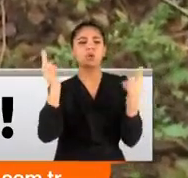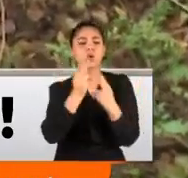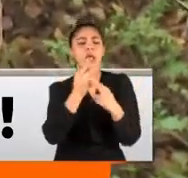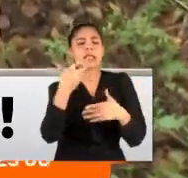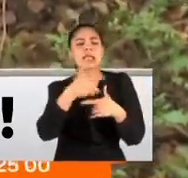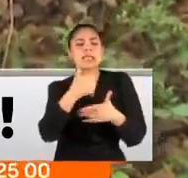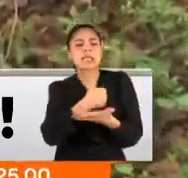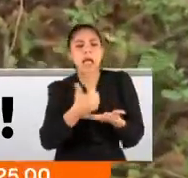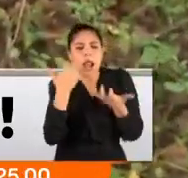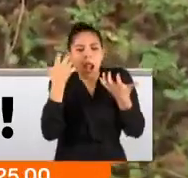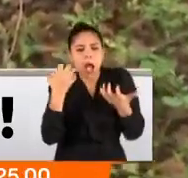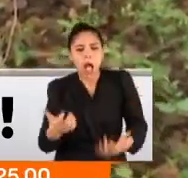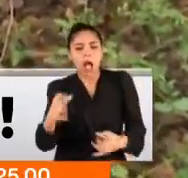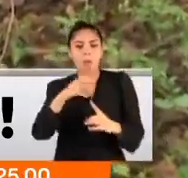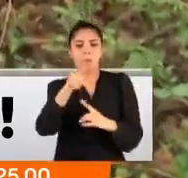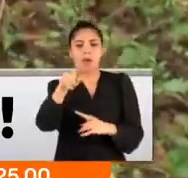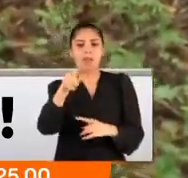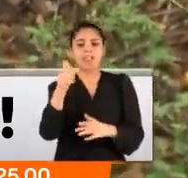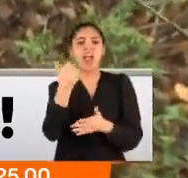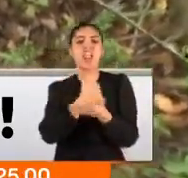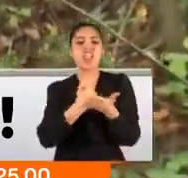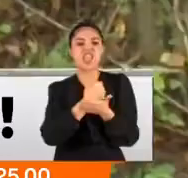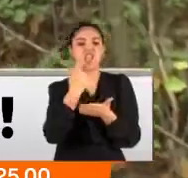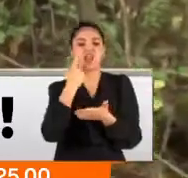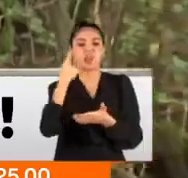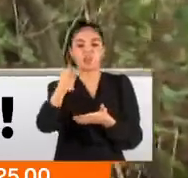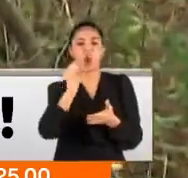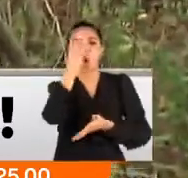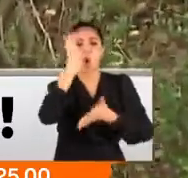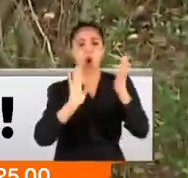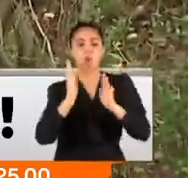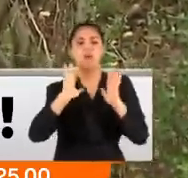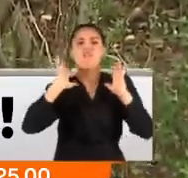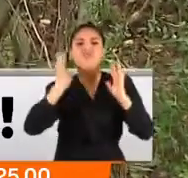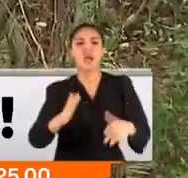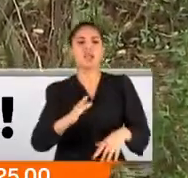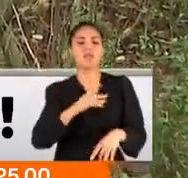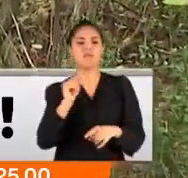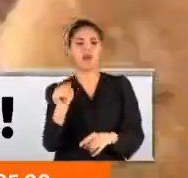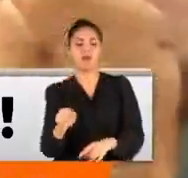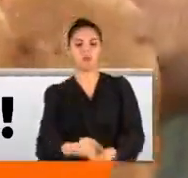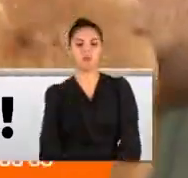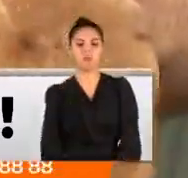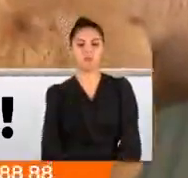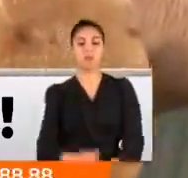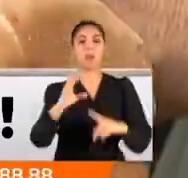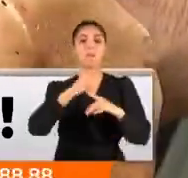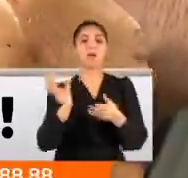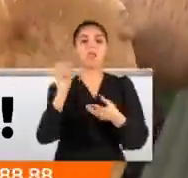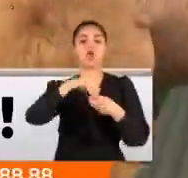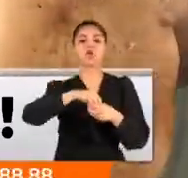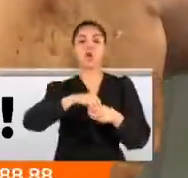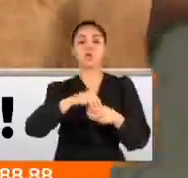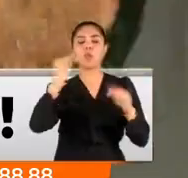zehirli mantarı. Üstü zeytin yeşili ve bu mantarları ormanlarda fazlasıyla görebilirsiniz. Mantar toplamaya